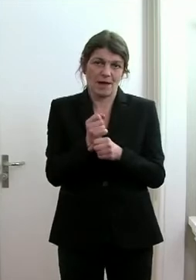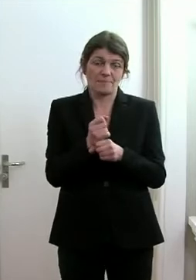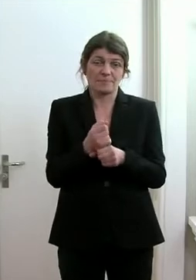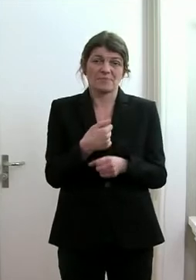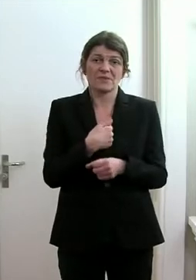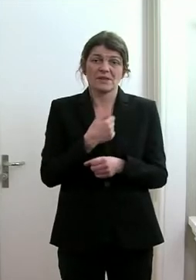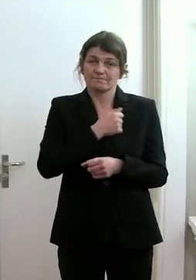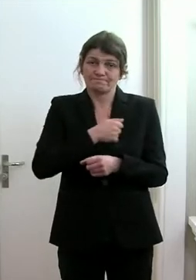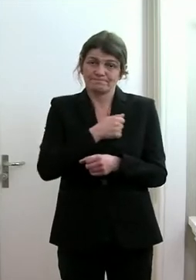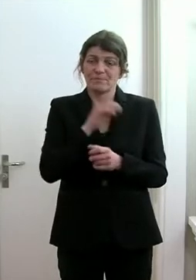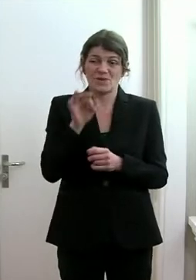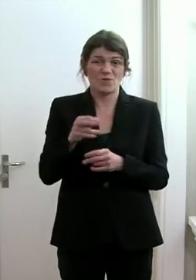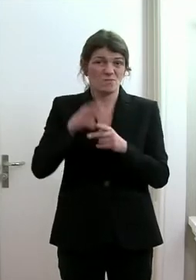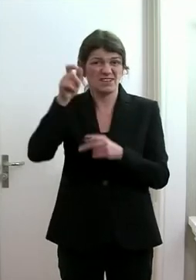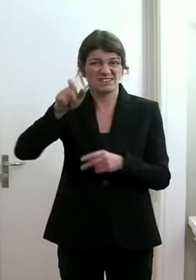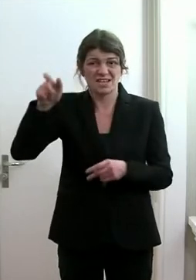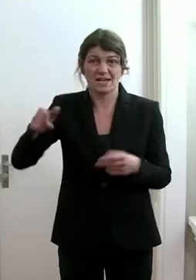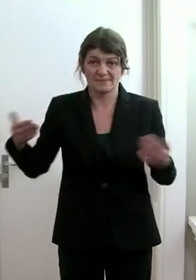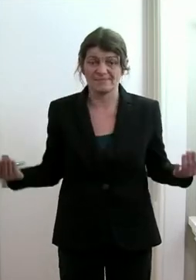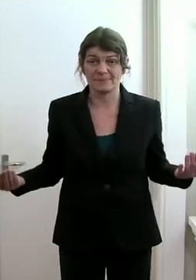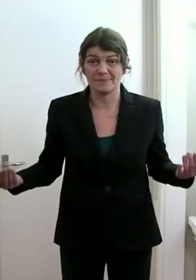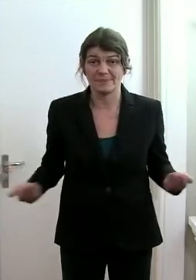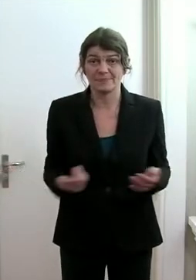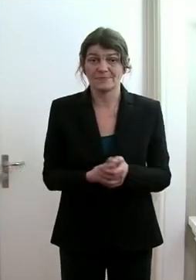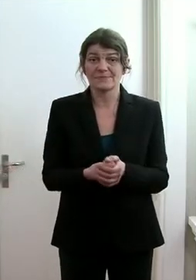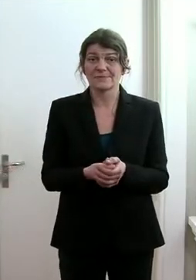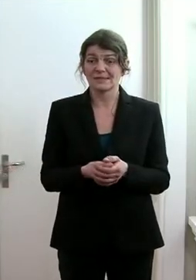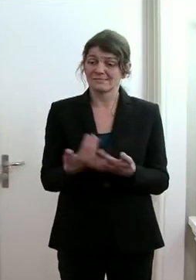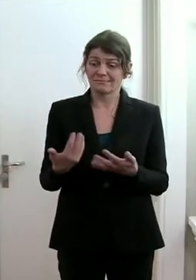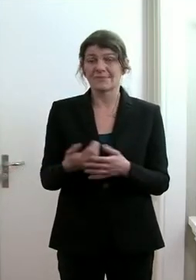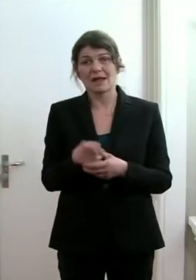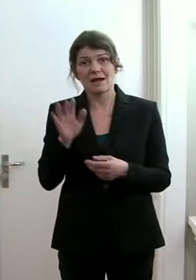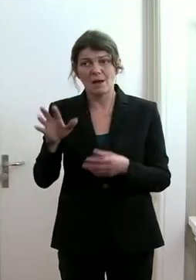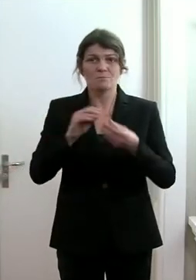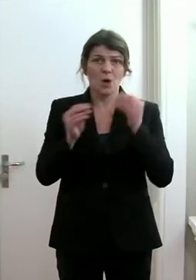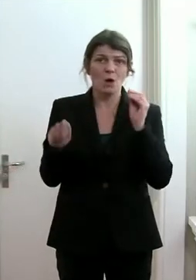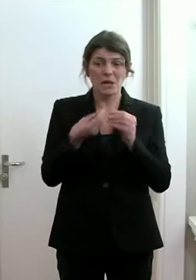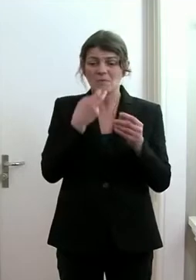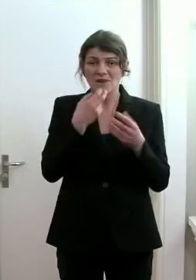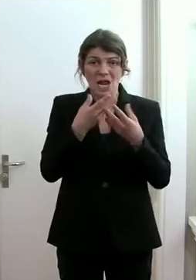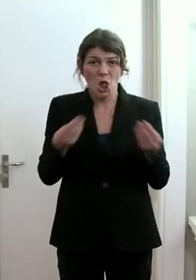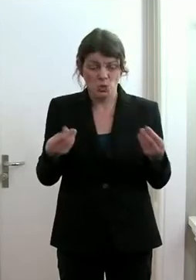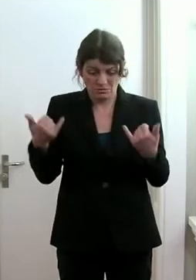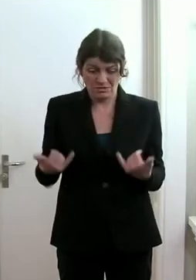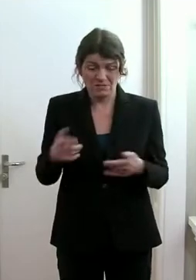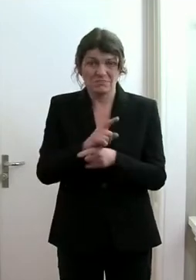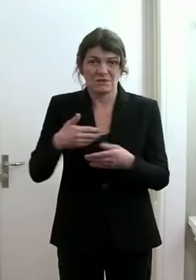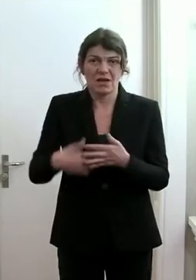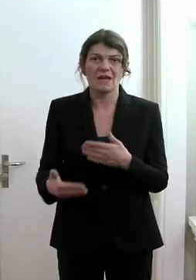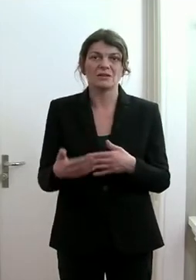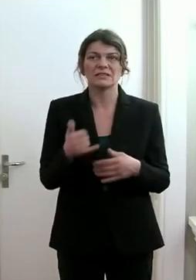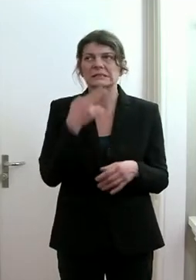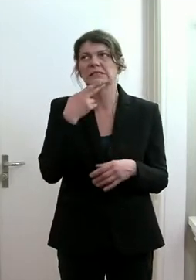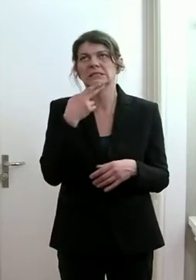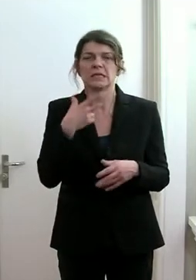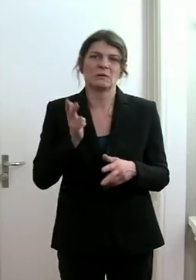mir leid für diese Patienten, weil die haben sich die Lösung ihres Problems erhofft in dieser Zeit und müssen sie eben noch eine Zeit warten. Aber es